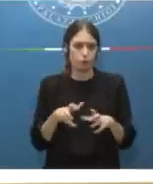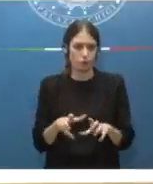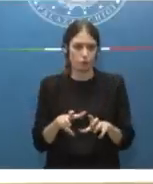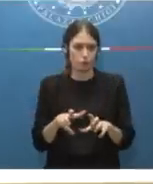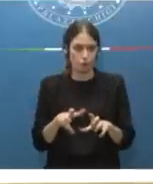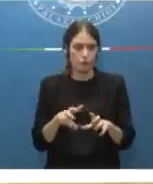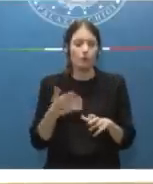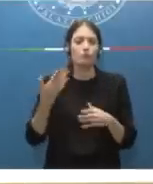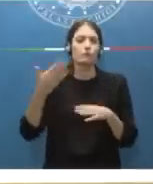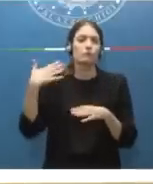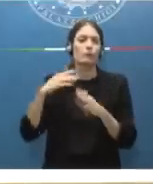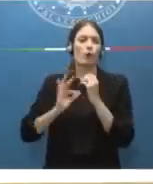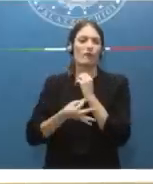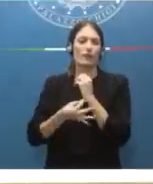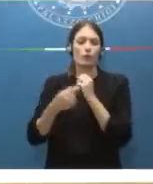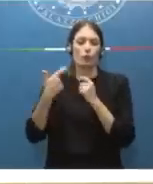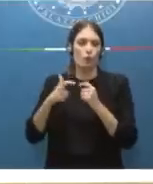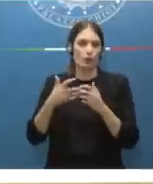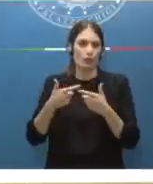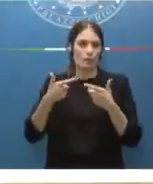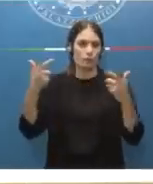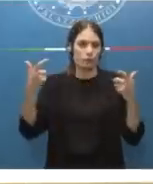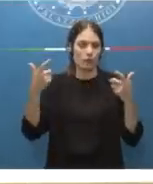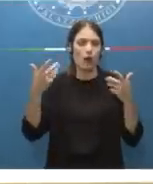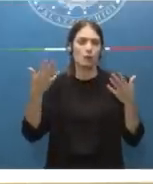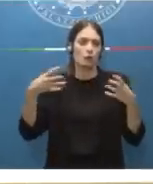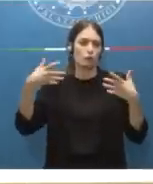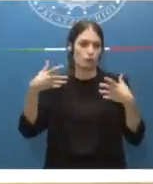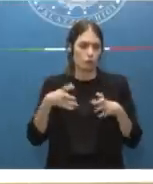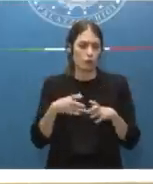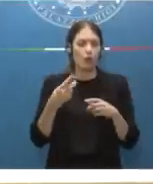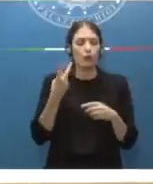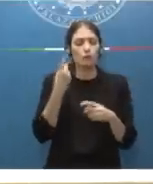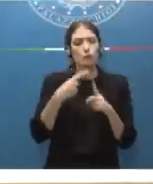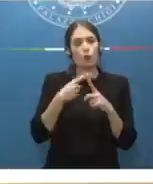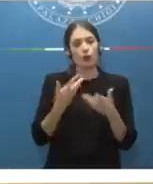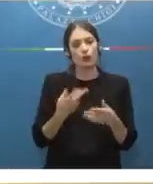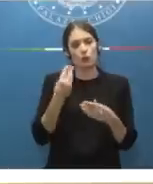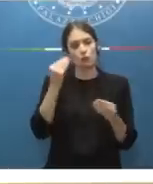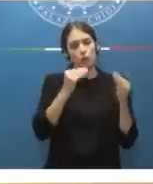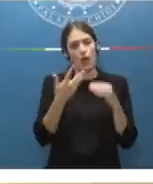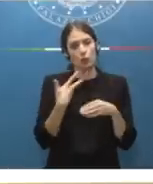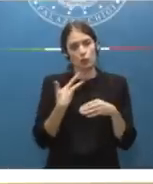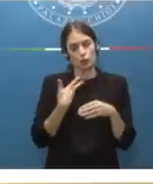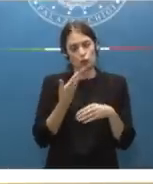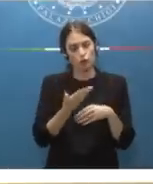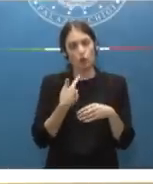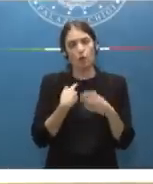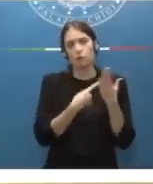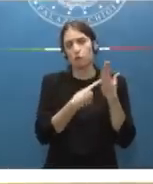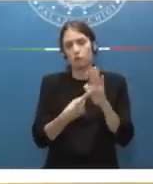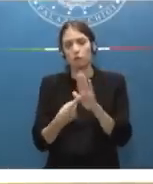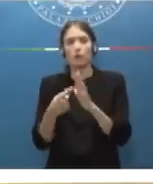stato preso. in particolare dai dati che abbiamo in nostro possesso e che sono noti alla comunità